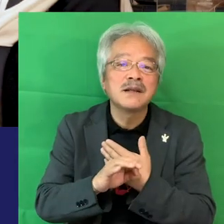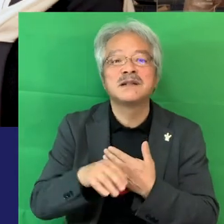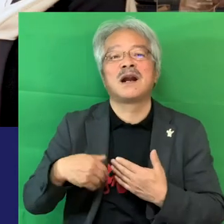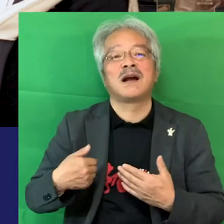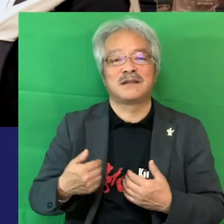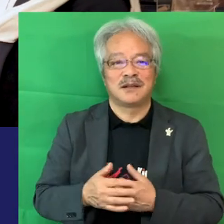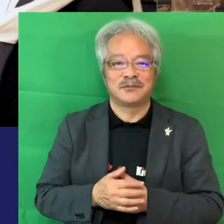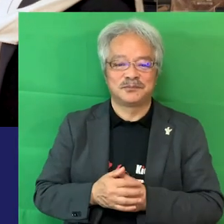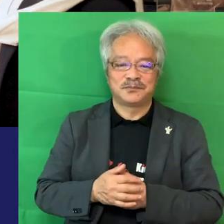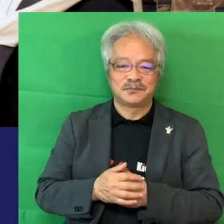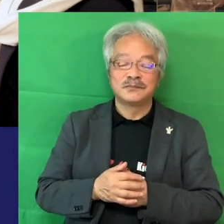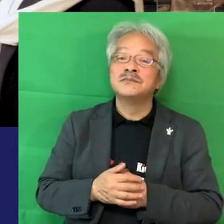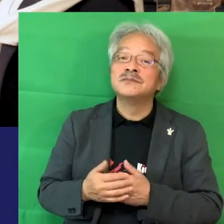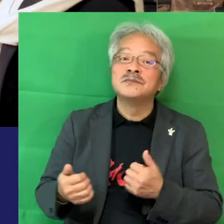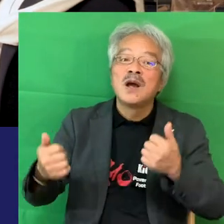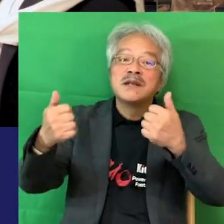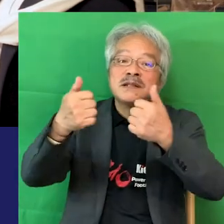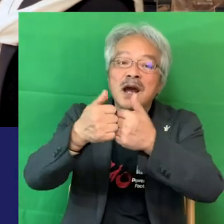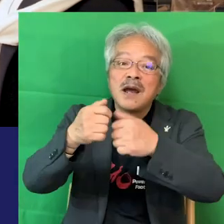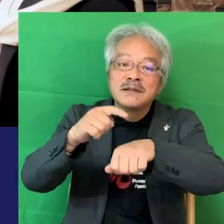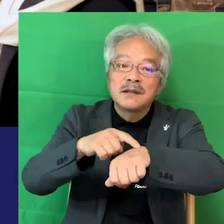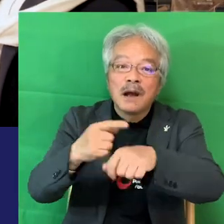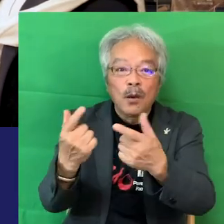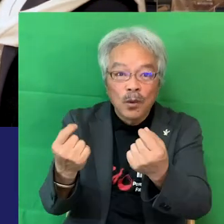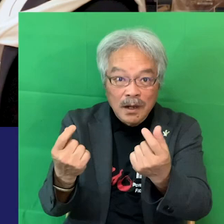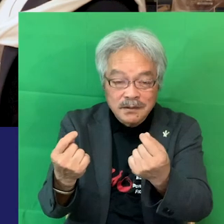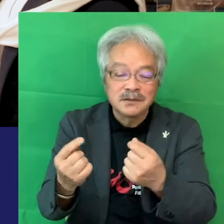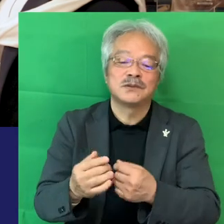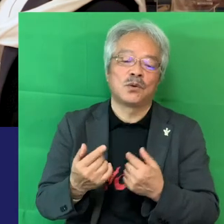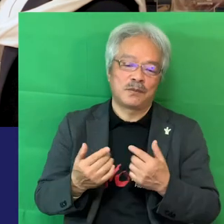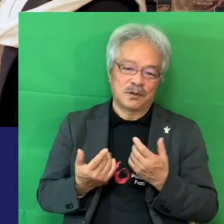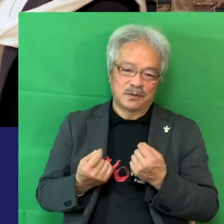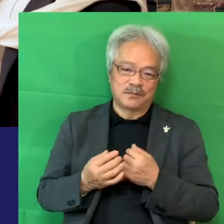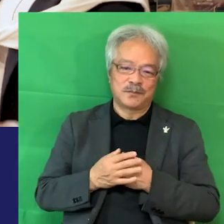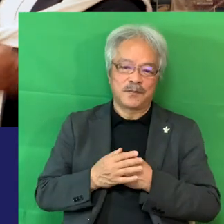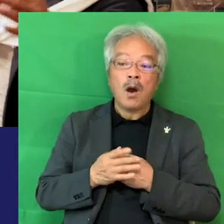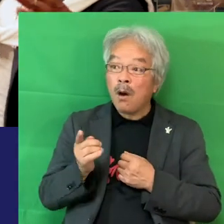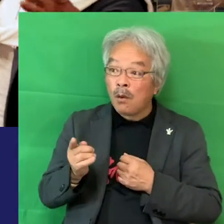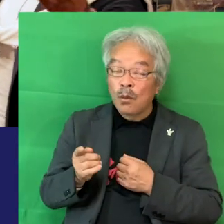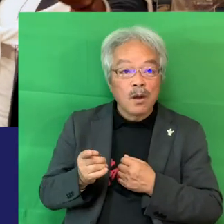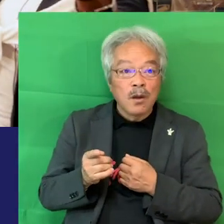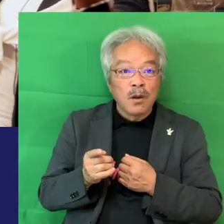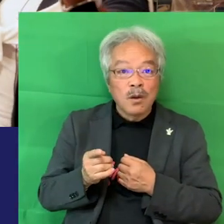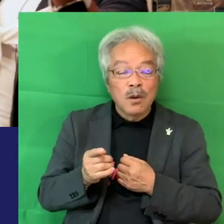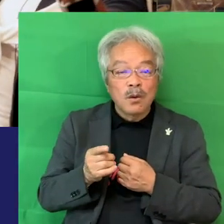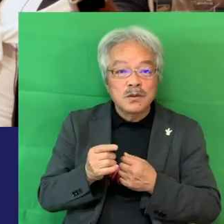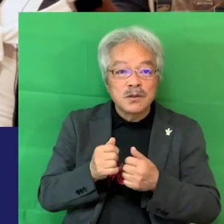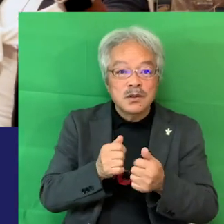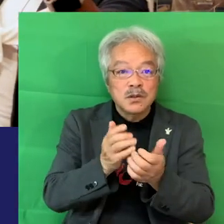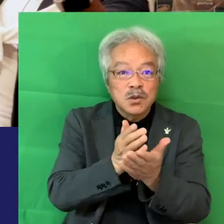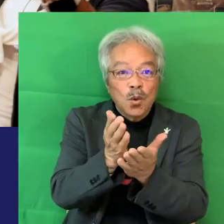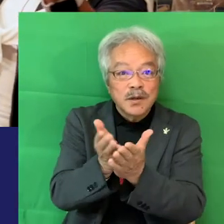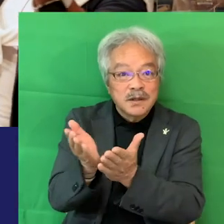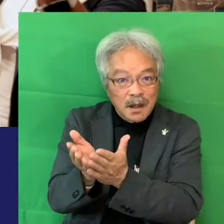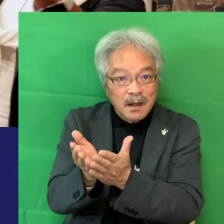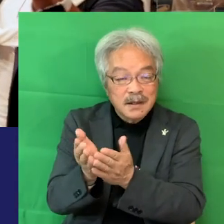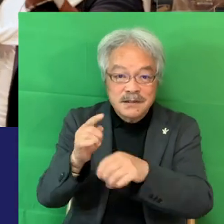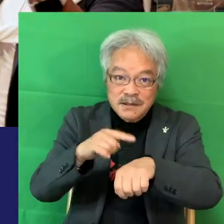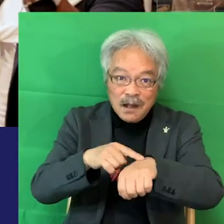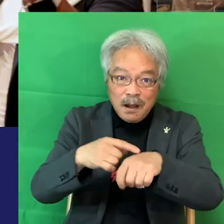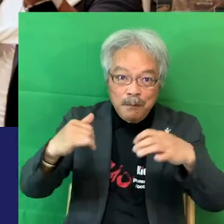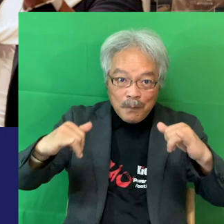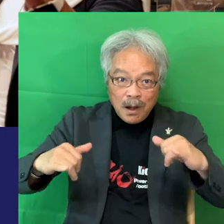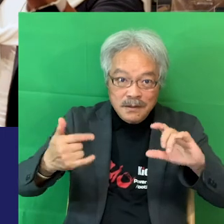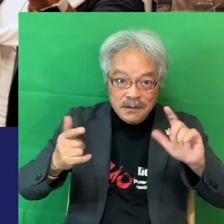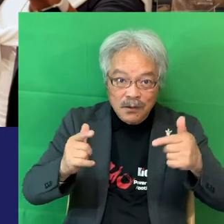試合時間って同じぐらいですか?じぐ同じぐらいこれ全部競技によって人数が違ったりとかちょっとグランドもそう人